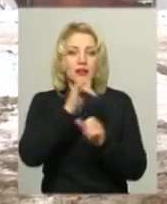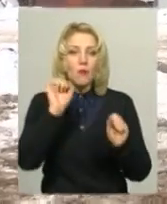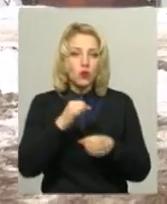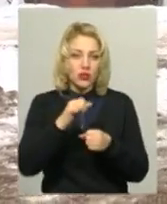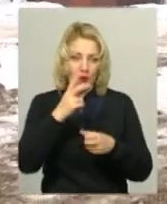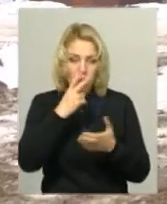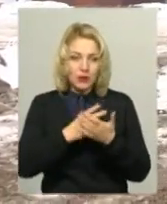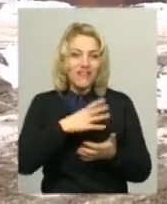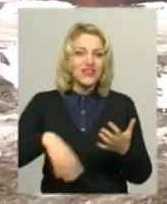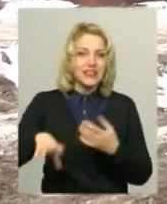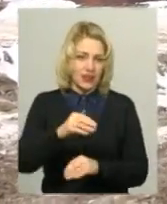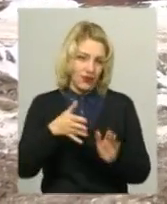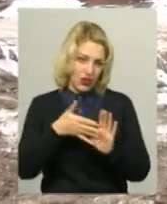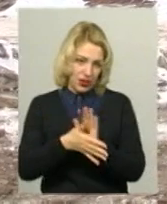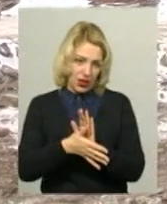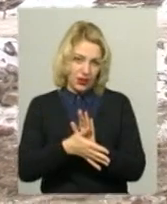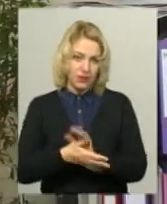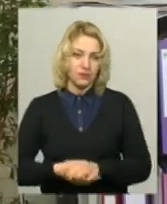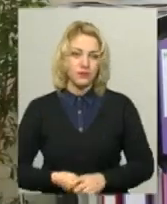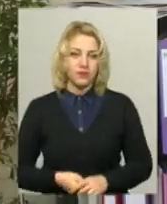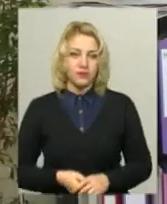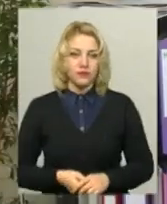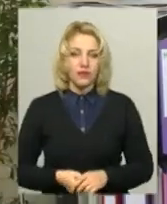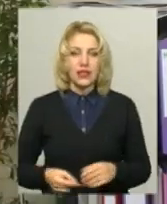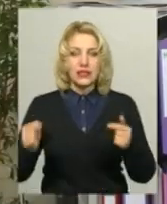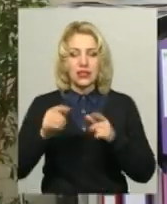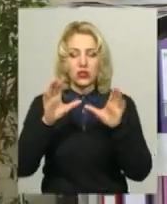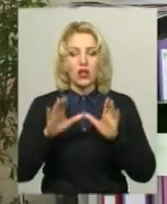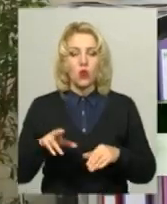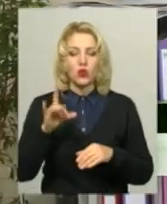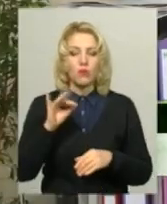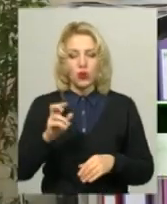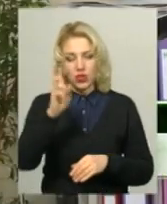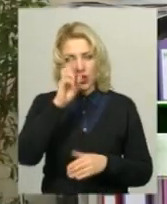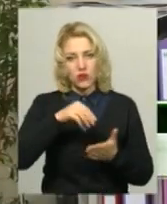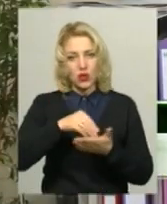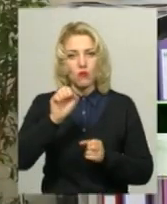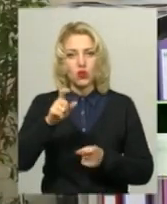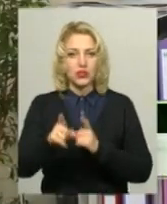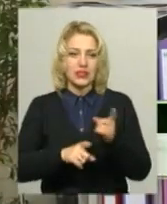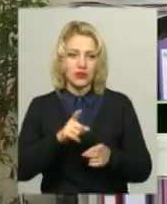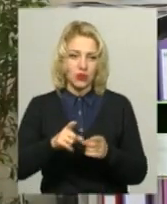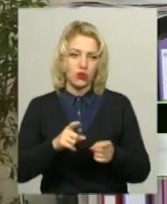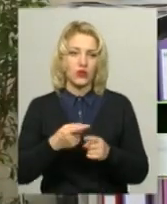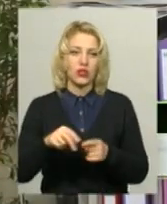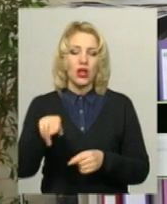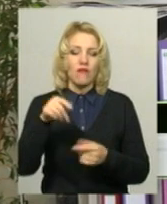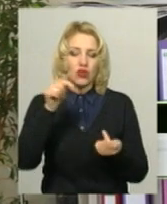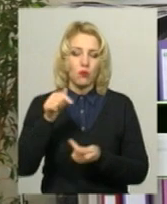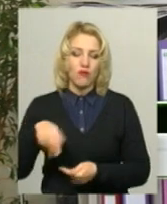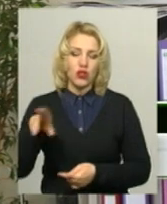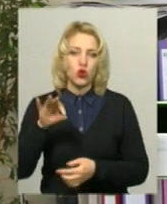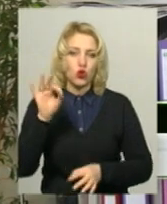каже начальник управління капітального будівництва Тетяна Поліщук. Згідно з законом про державні закупівлі, може змінюватися відповідно до індексу